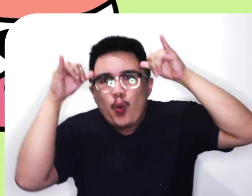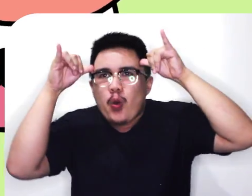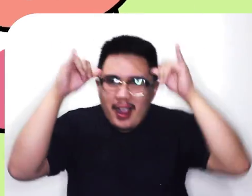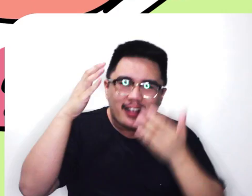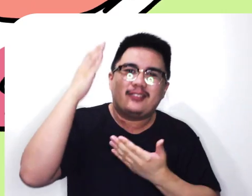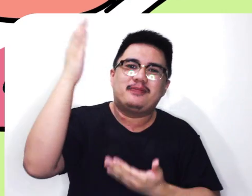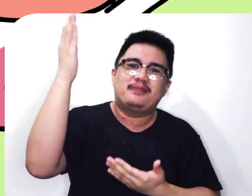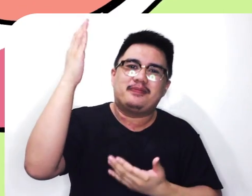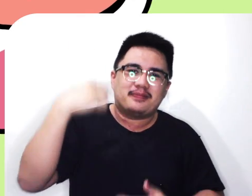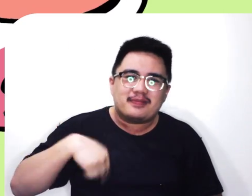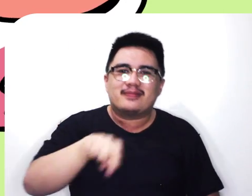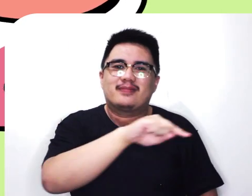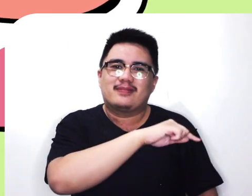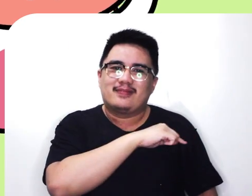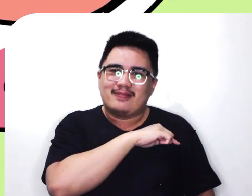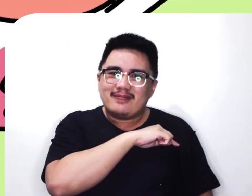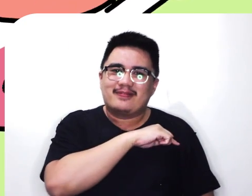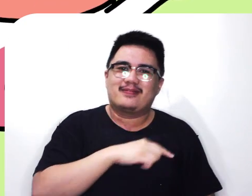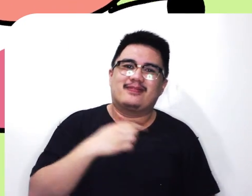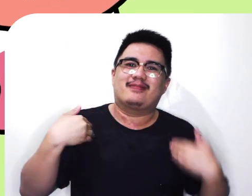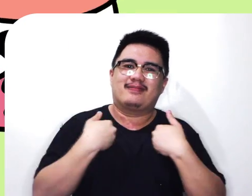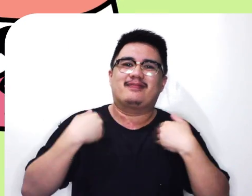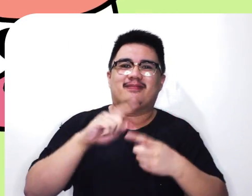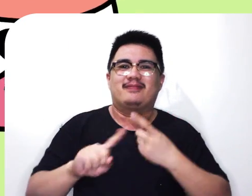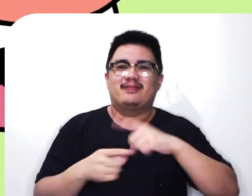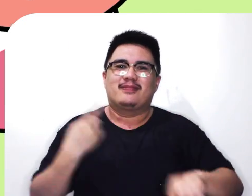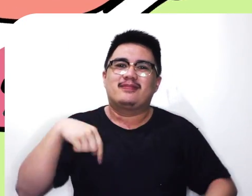Parkada ng mga hayop